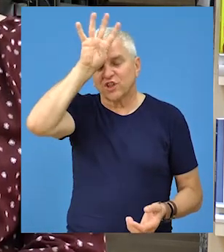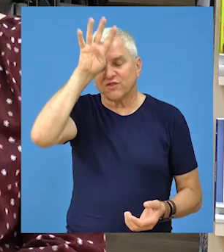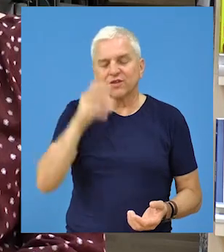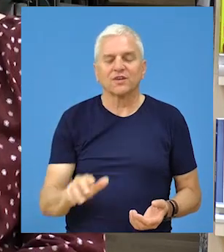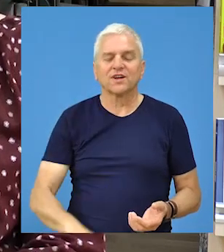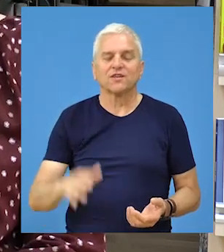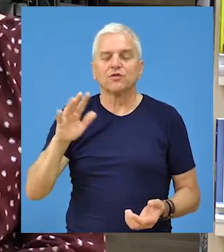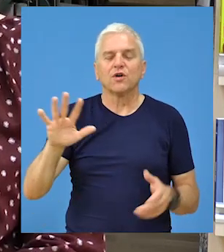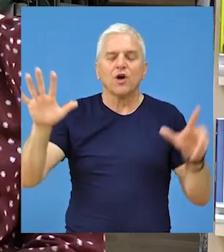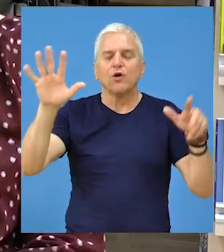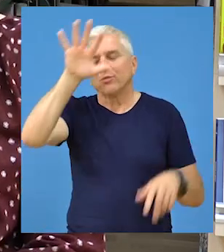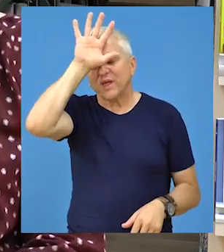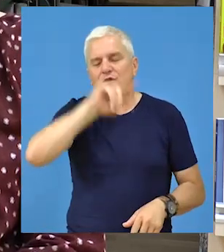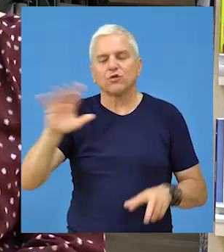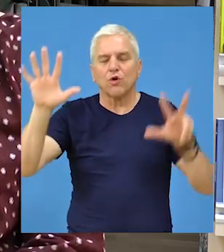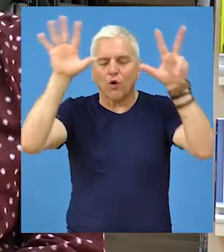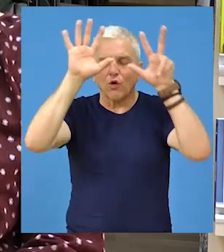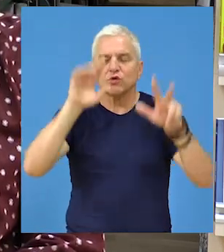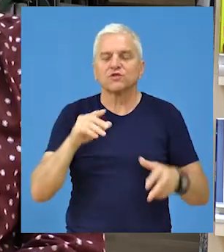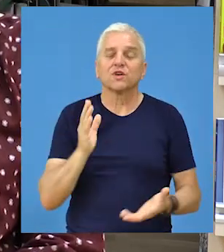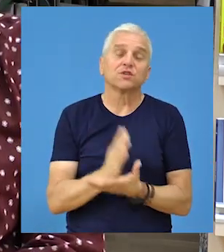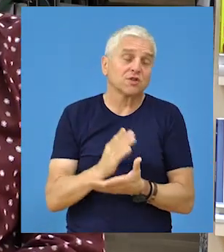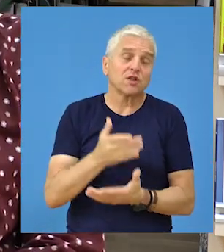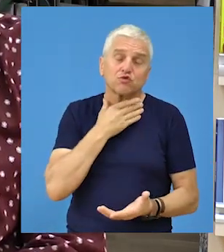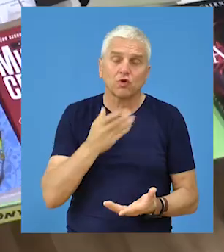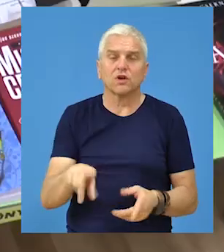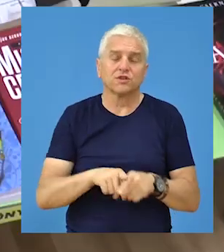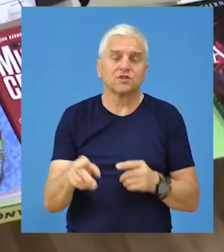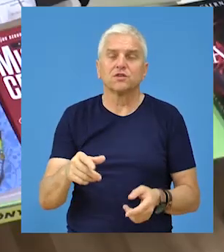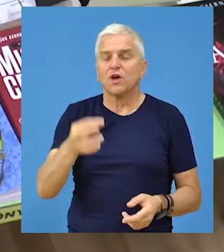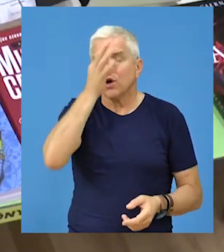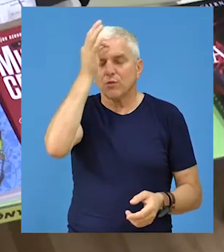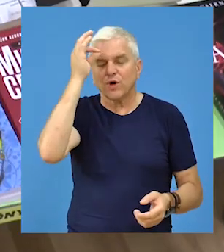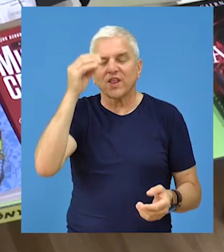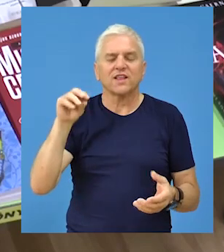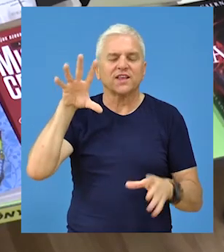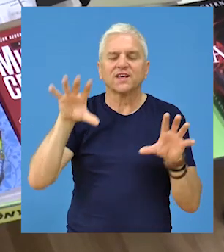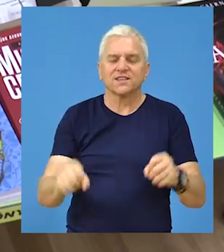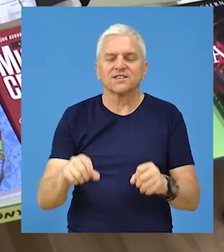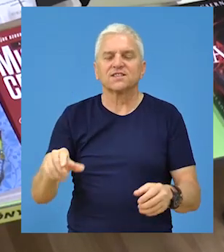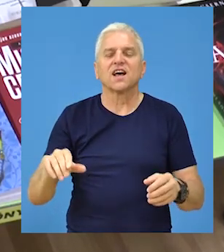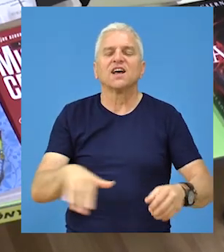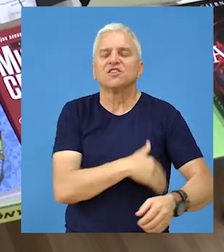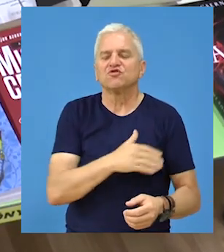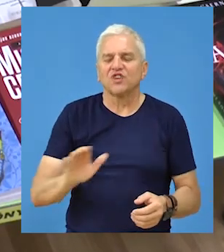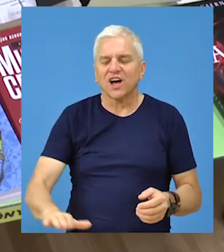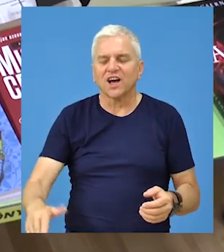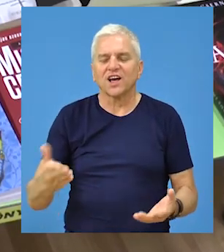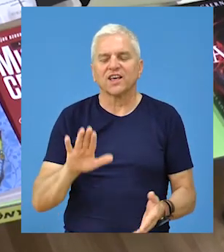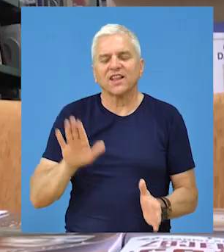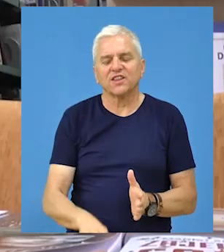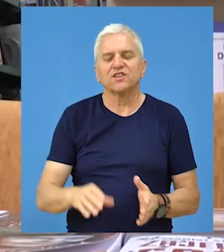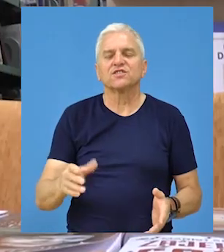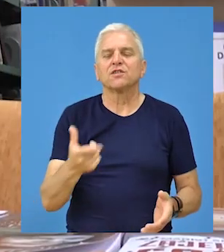razreda, od 5. do 8. i naravno srednjoškolci. Ponedeljak je rezervisan za učenike nižih razreda